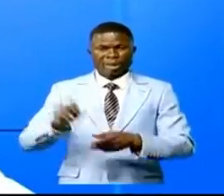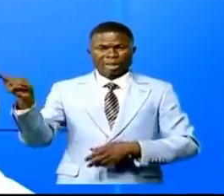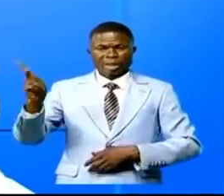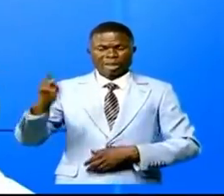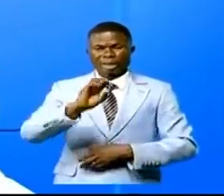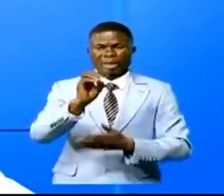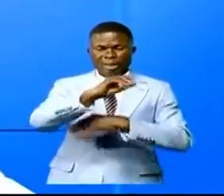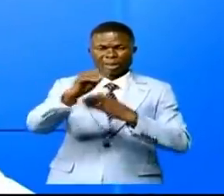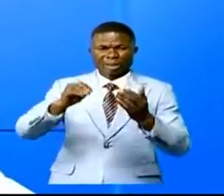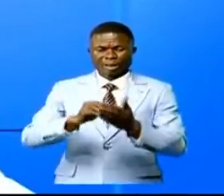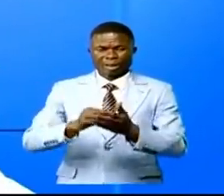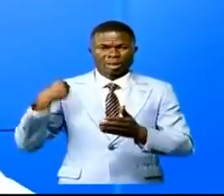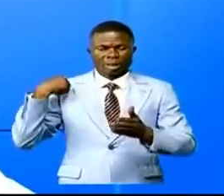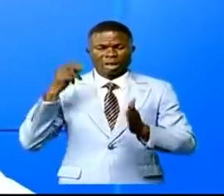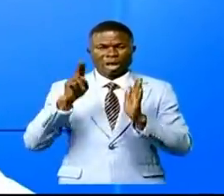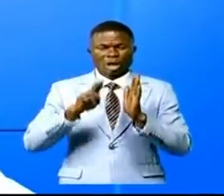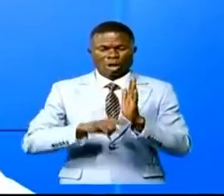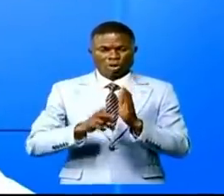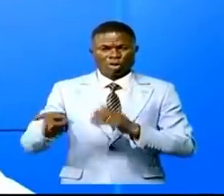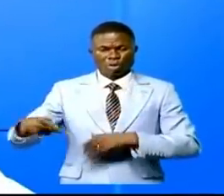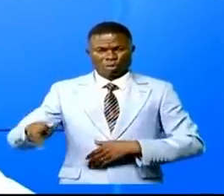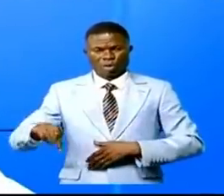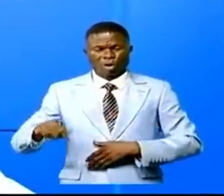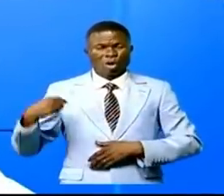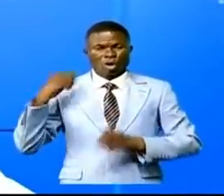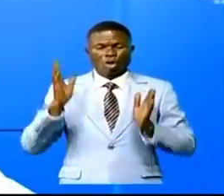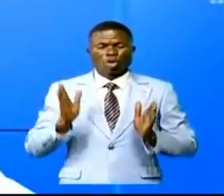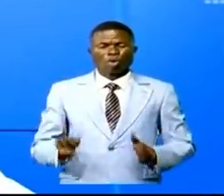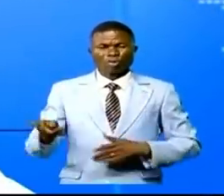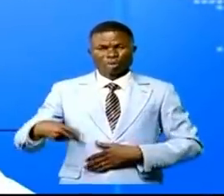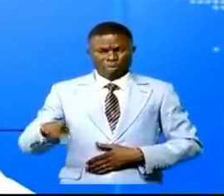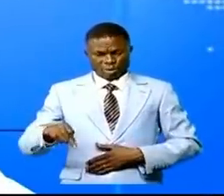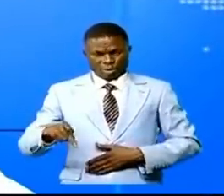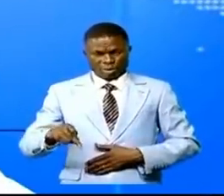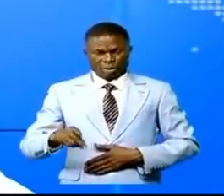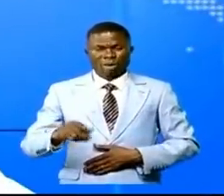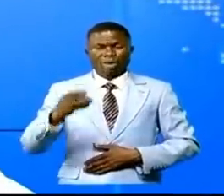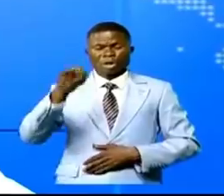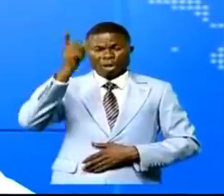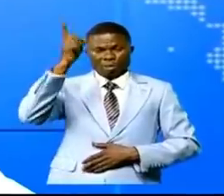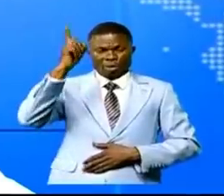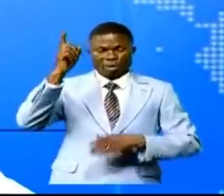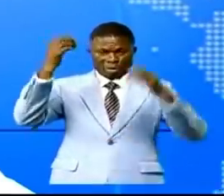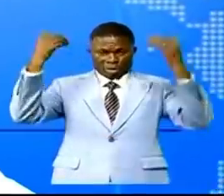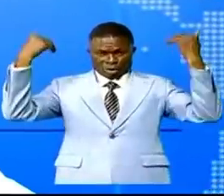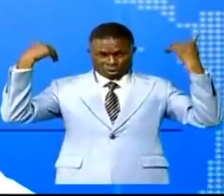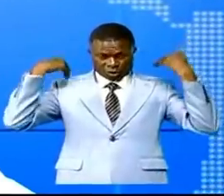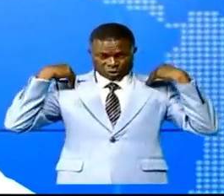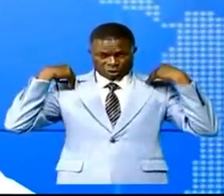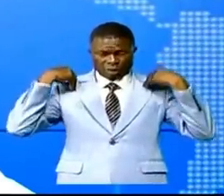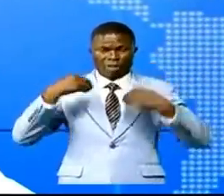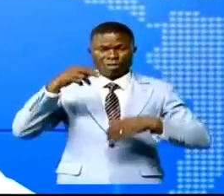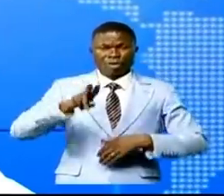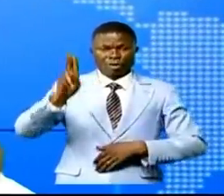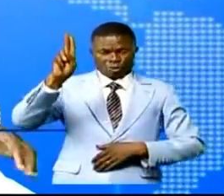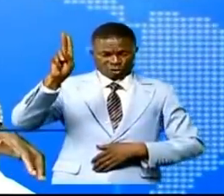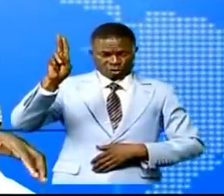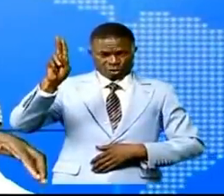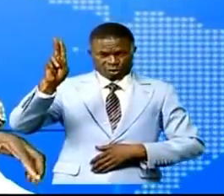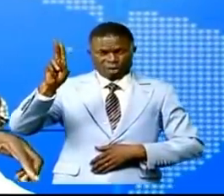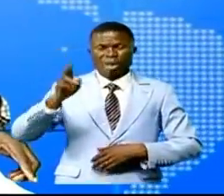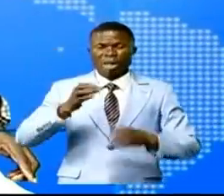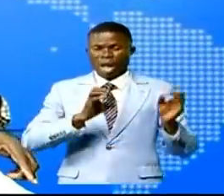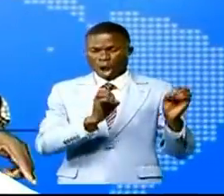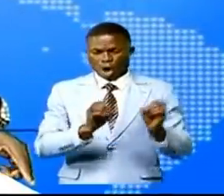central. Le gouverneur de province est Tarsis Kabatoussoula, l'un des pionniers de première heure de l'UDPS organisé avec face à